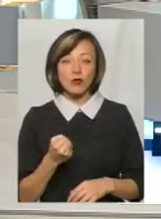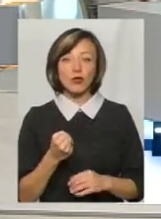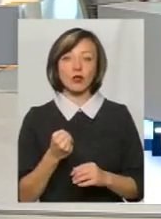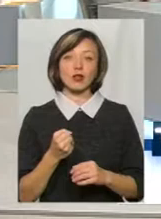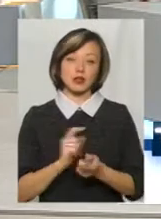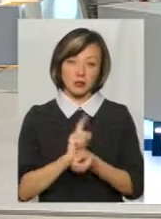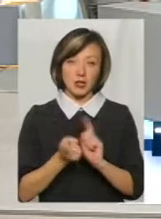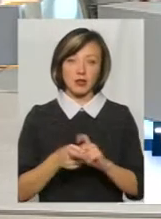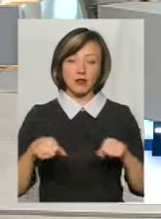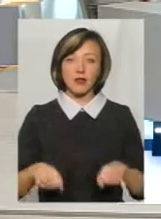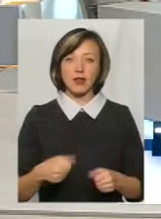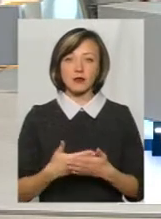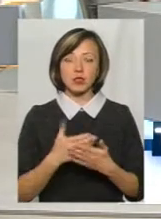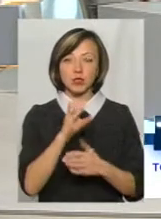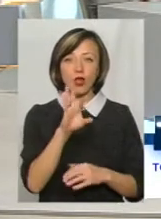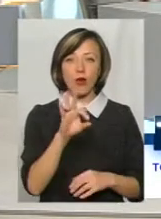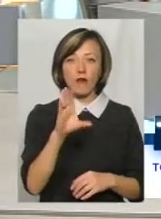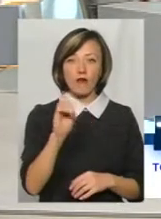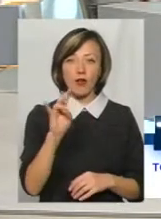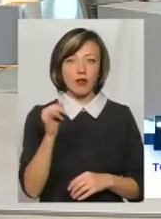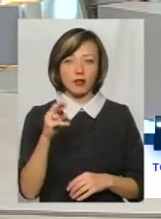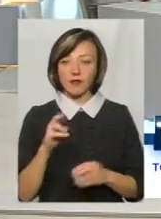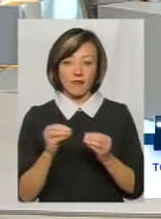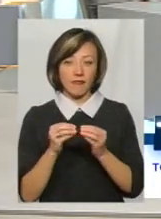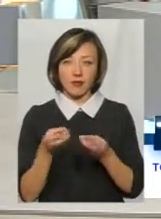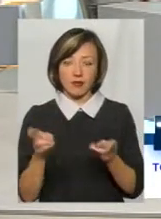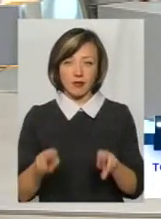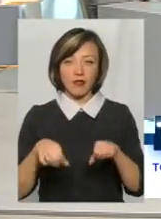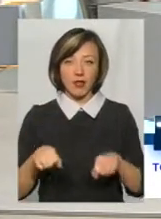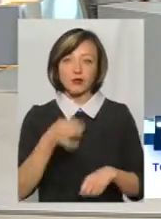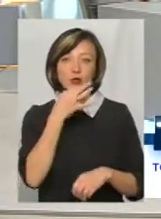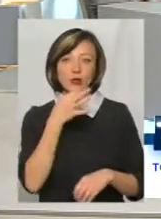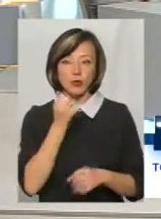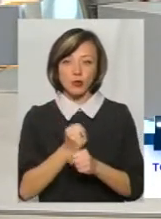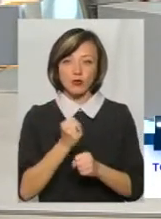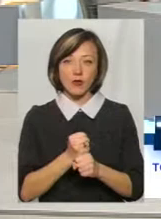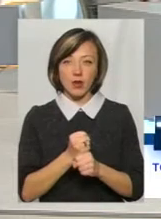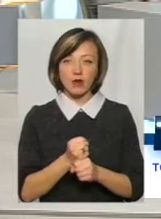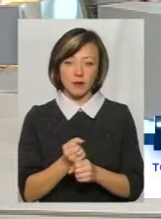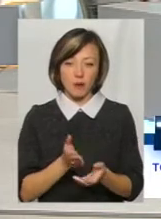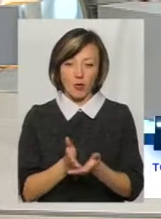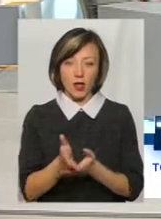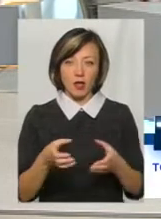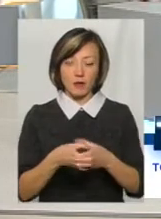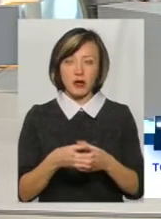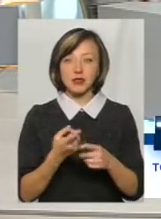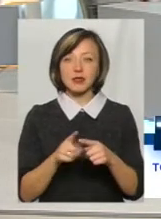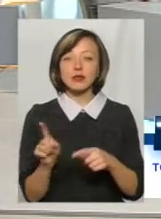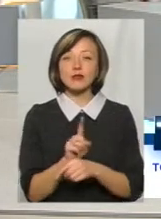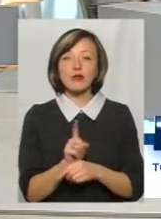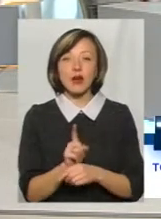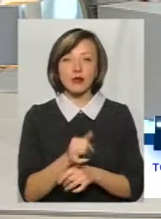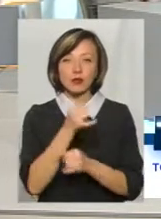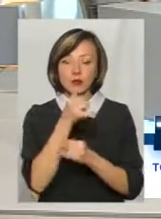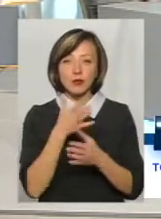владу. Допустим, в Словенії не змінили владу, тобто їм сподобалось, як працювала провладна партія. І це нормально. Ми